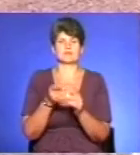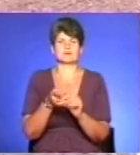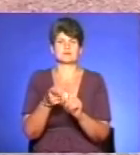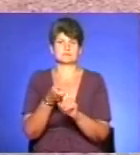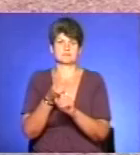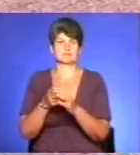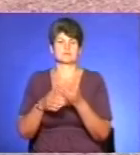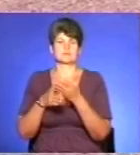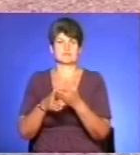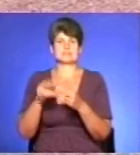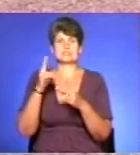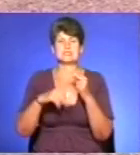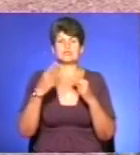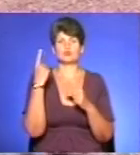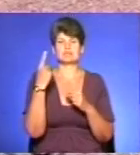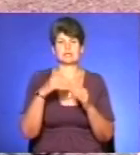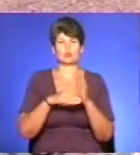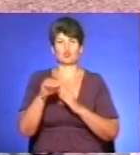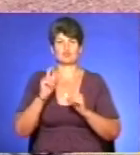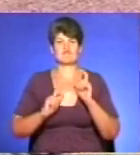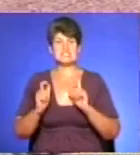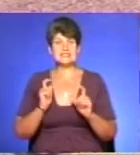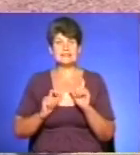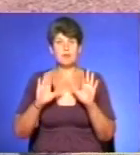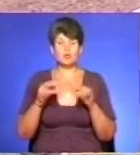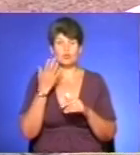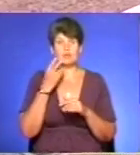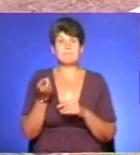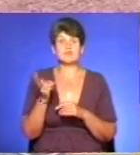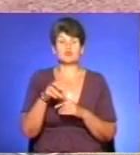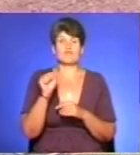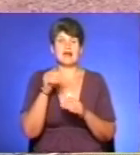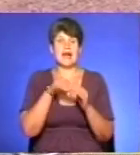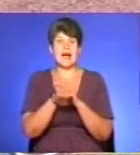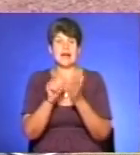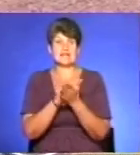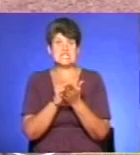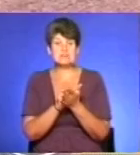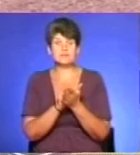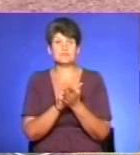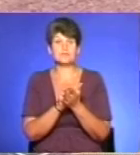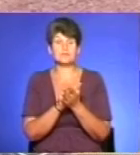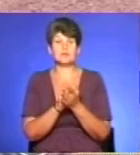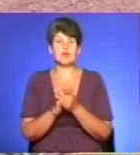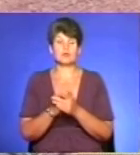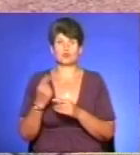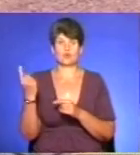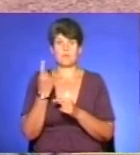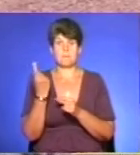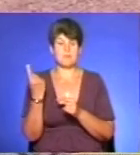закінчували один університет, а потім, коли я прийшов до архіву, то все-таки найбільше